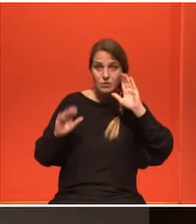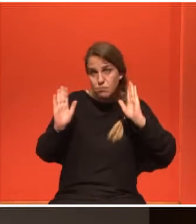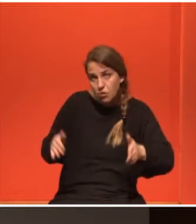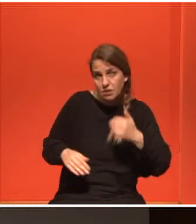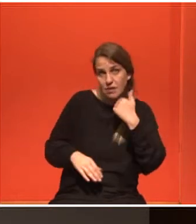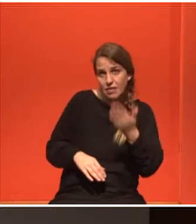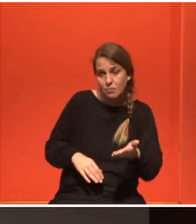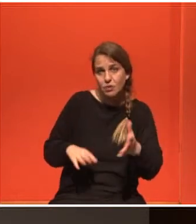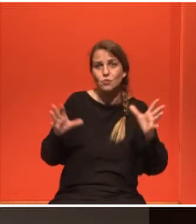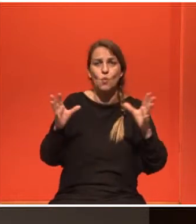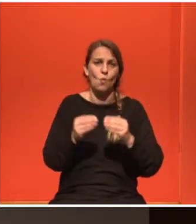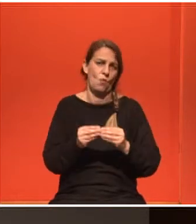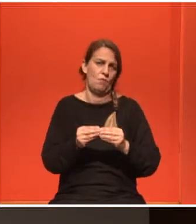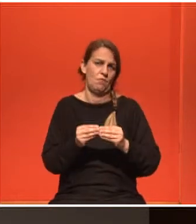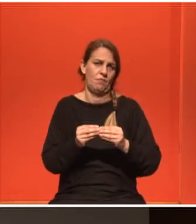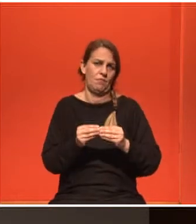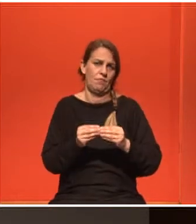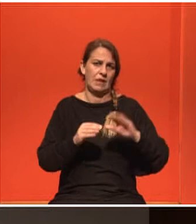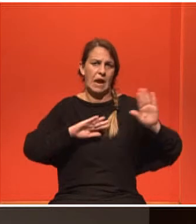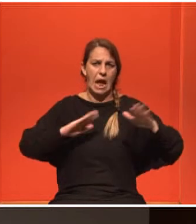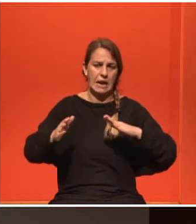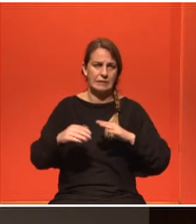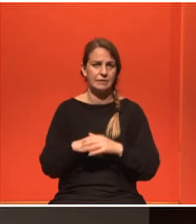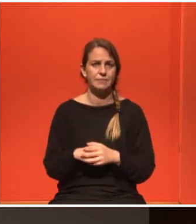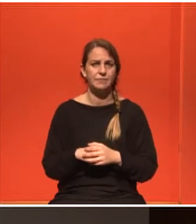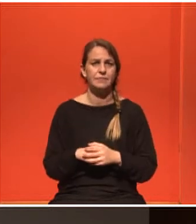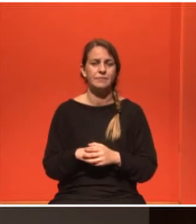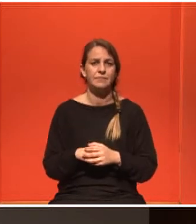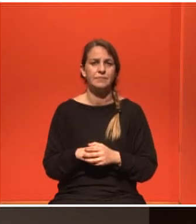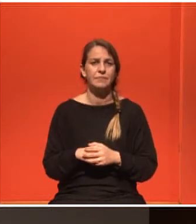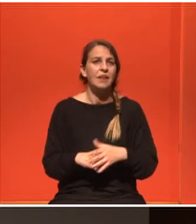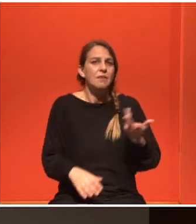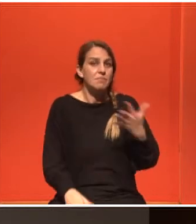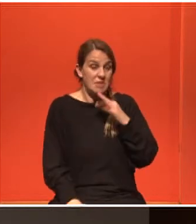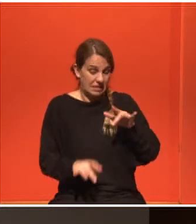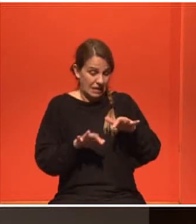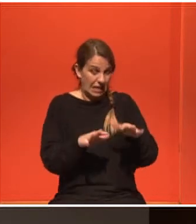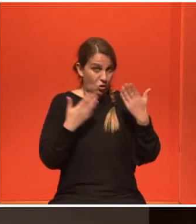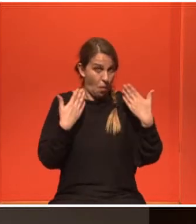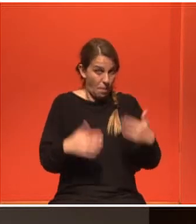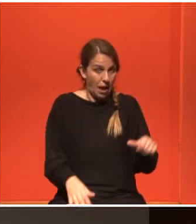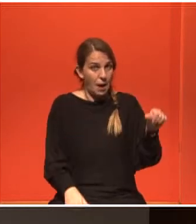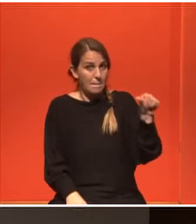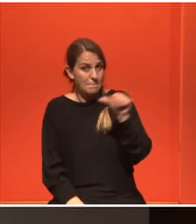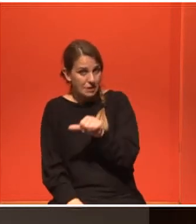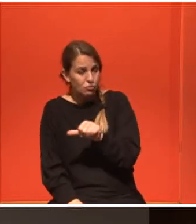κάνετε στα μαχητικά δυναμικά αθλήματα ώστε ουσιαστικά να επιβεβαιωθείς να δεις αν αυτό σου πράγματι